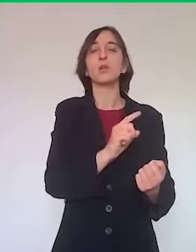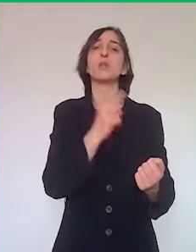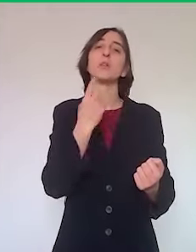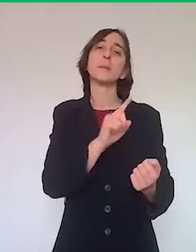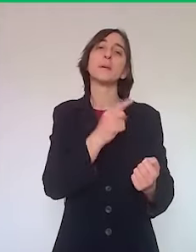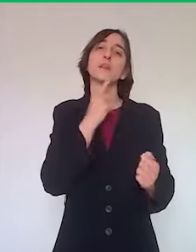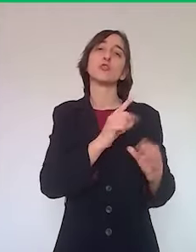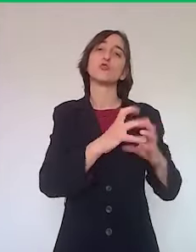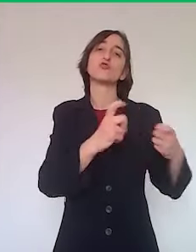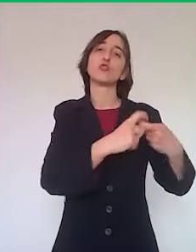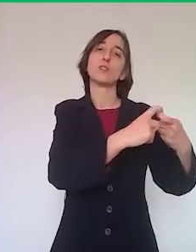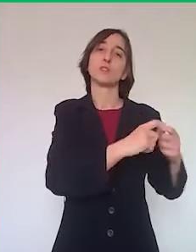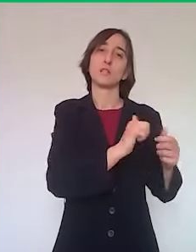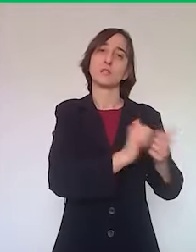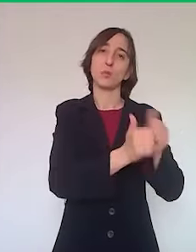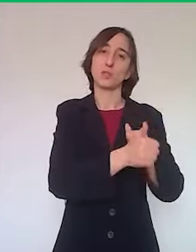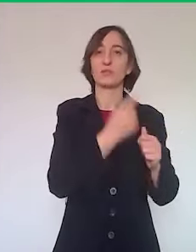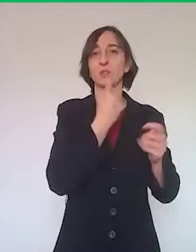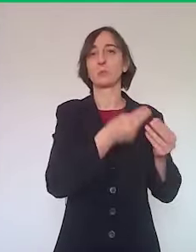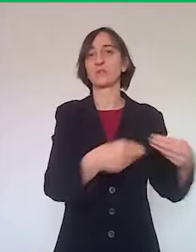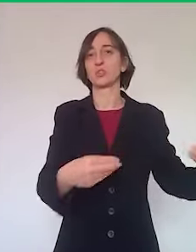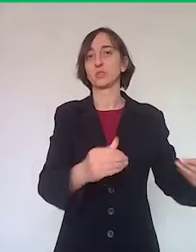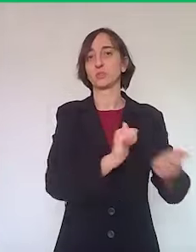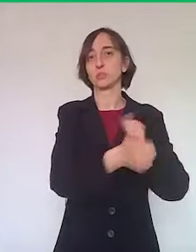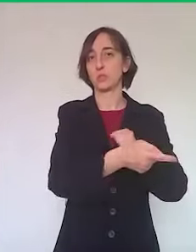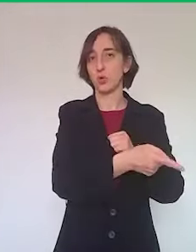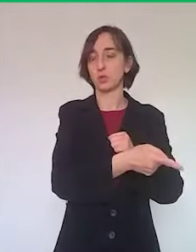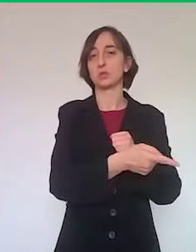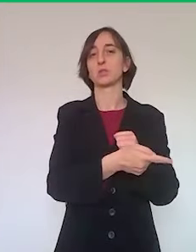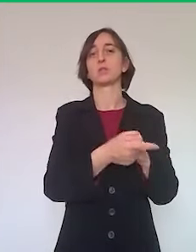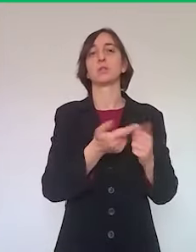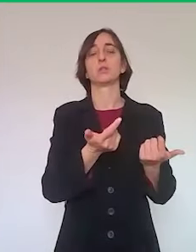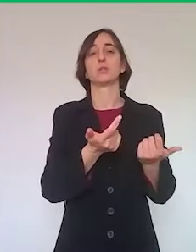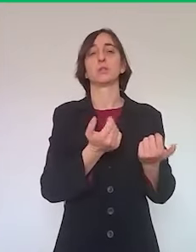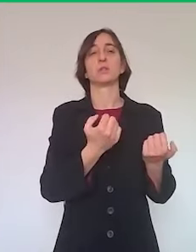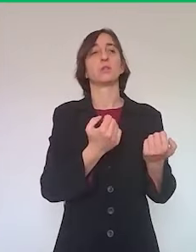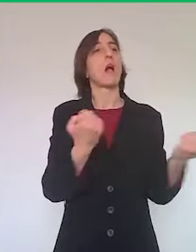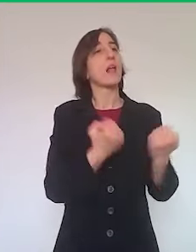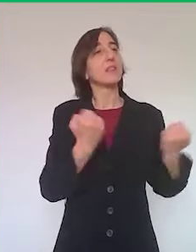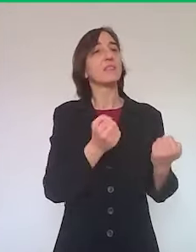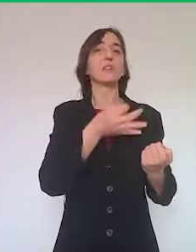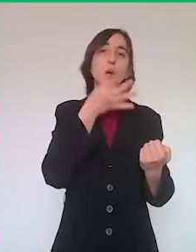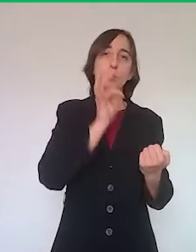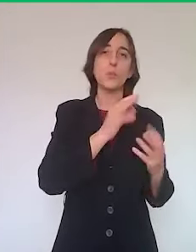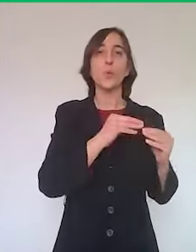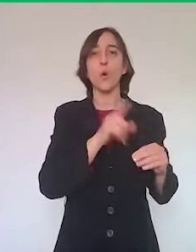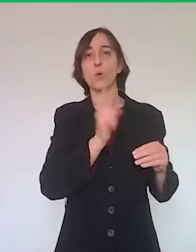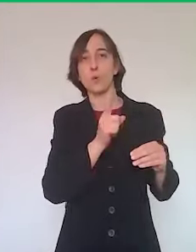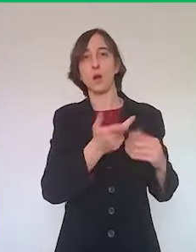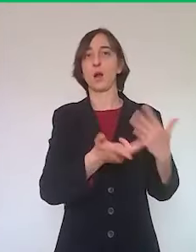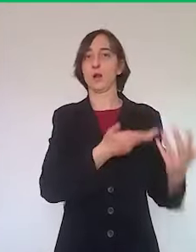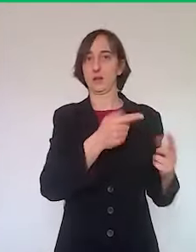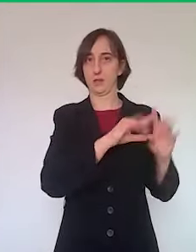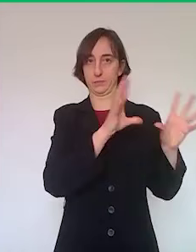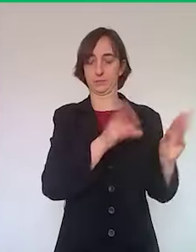sportive, i professionisti dello sport e l'attività che può essere svolta. Allora, in particolare ci